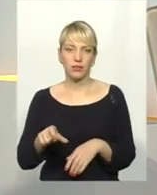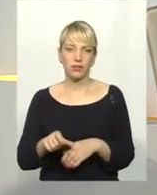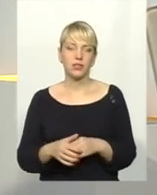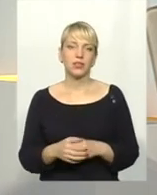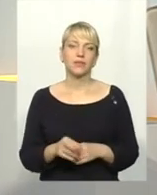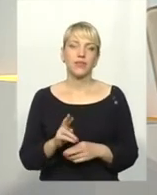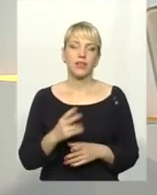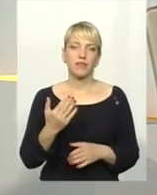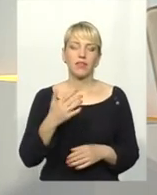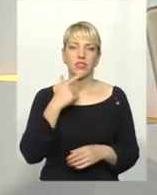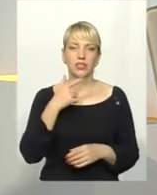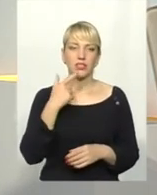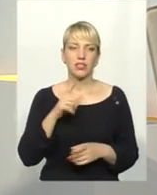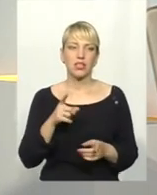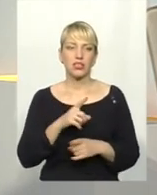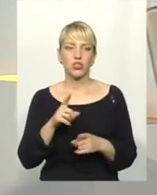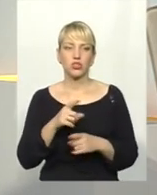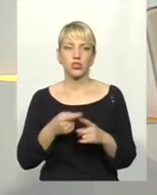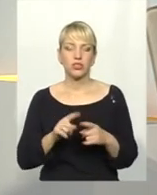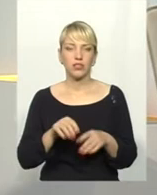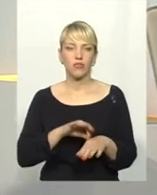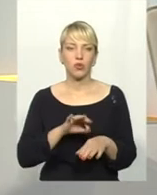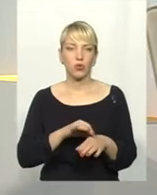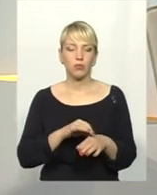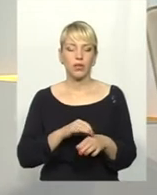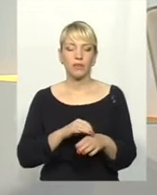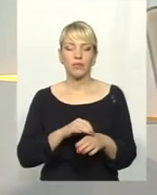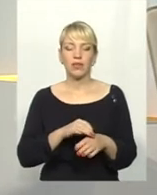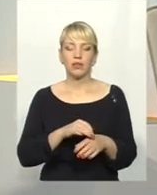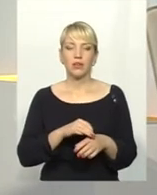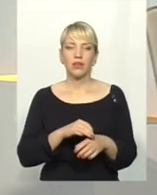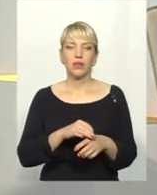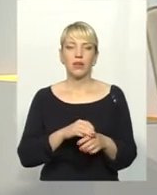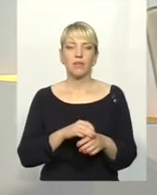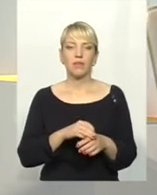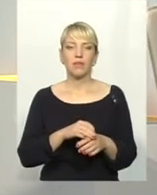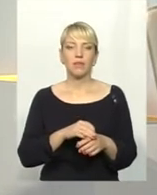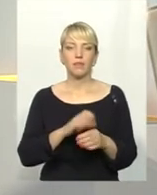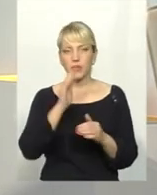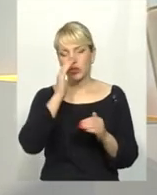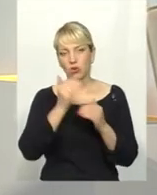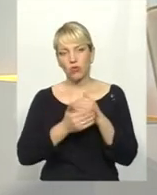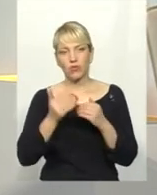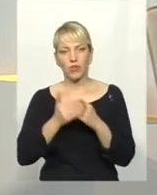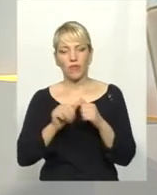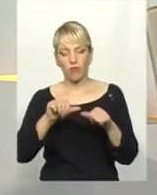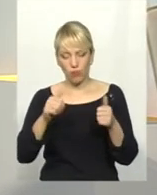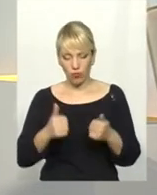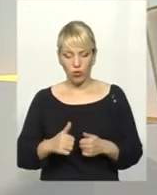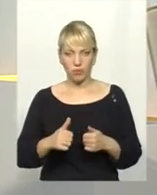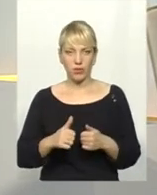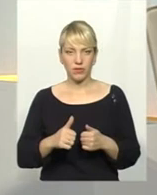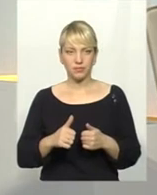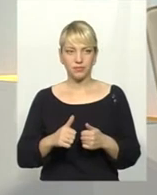як ви вже зазначили, часто ці хвороби протікають в такому скритій формі, в прихованій